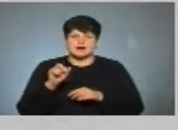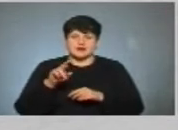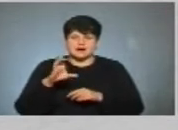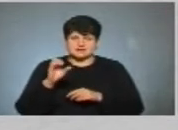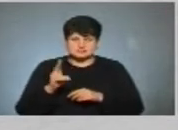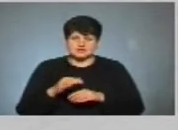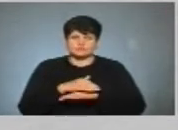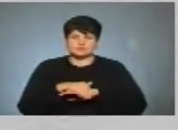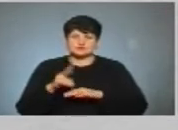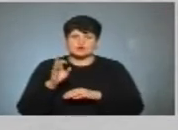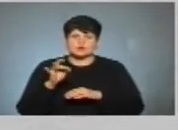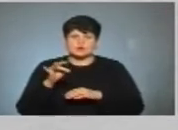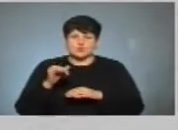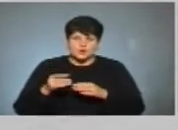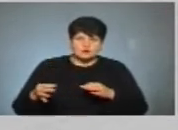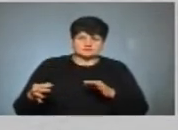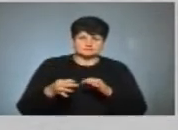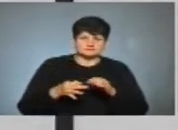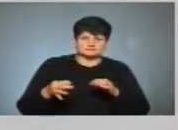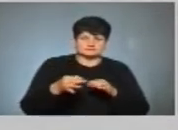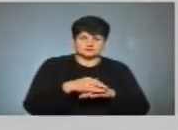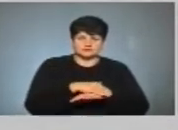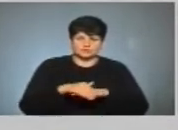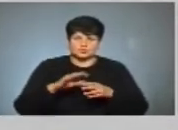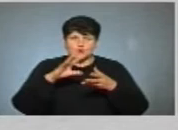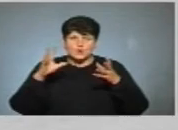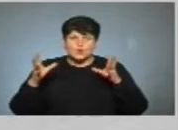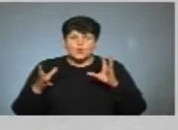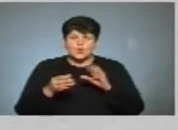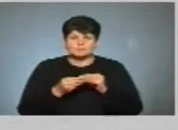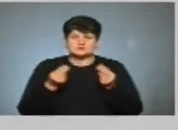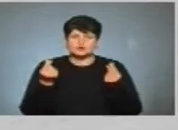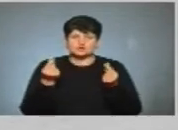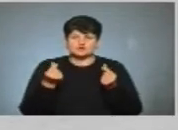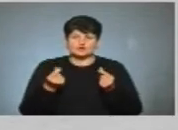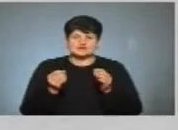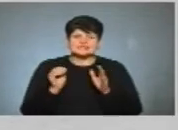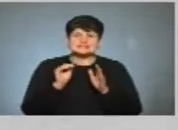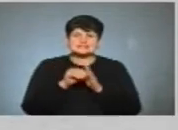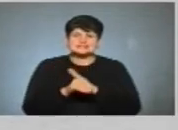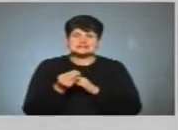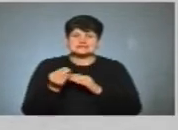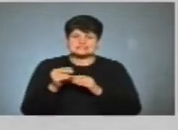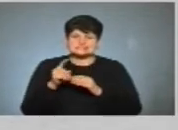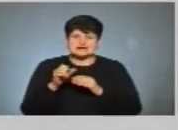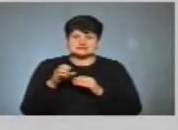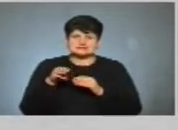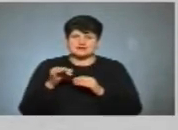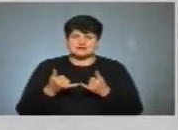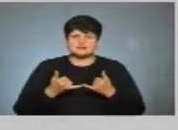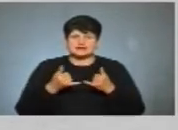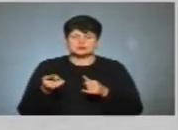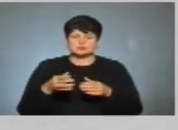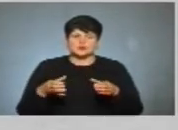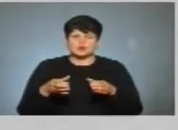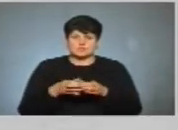вулиця Корольова, Суміжні вулиці. Обсяг грошової застави для виборчого списку кандидатів у депутати для Тернопільської